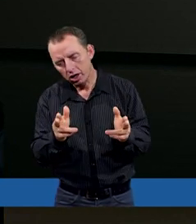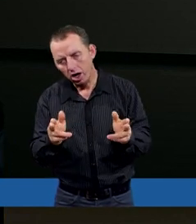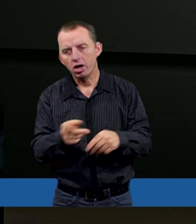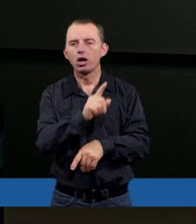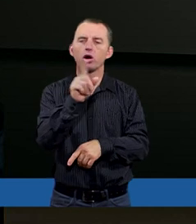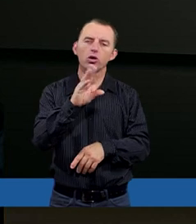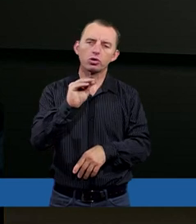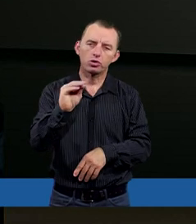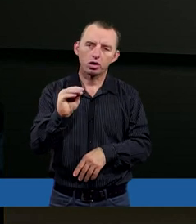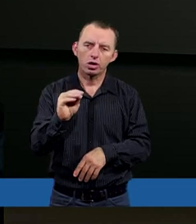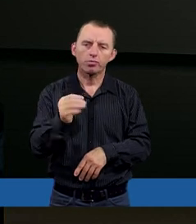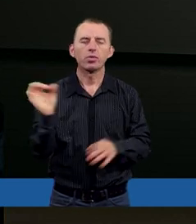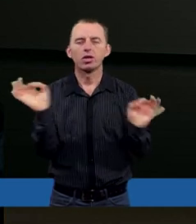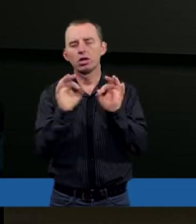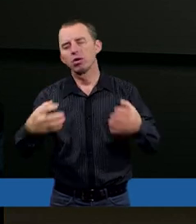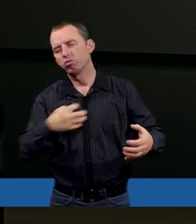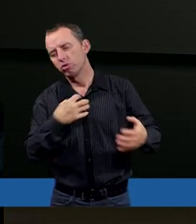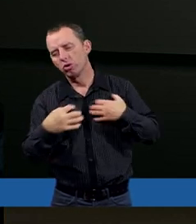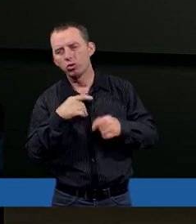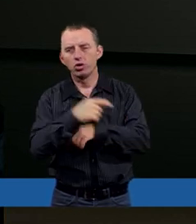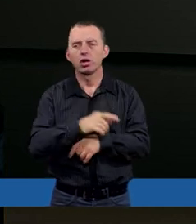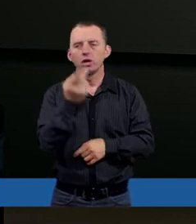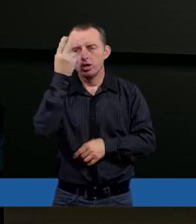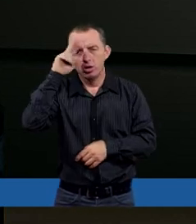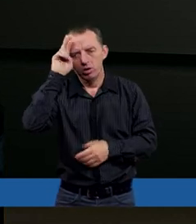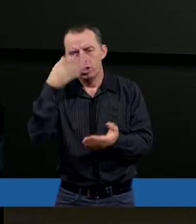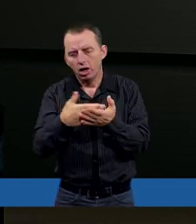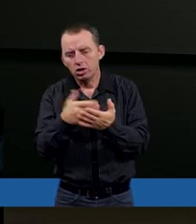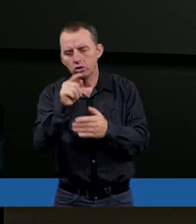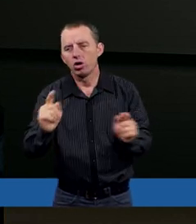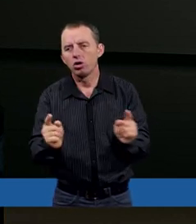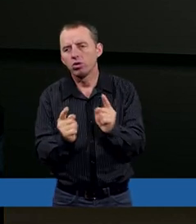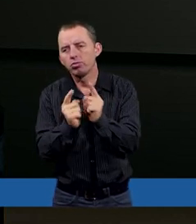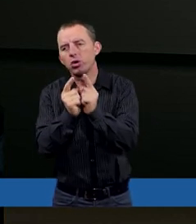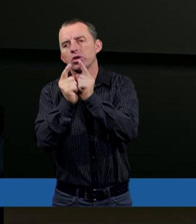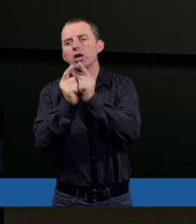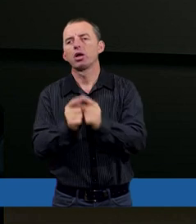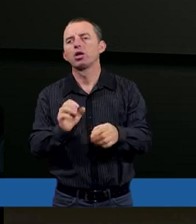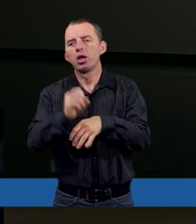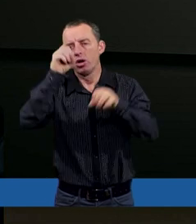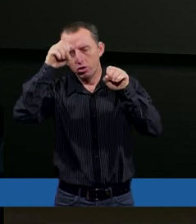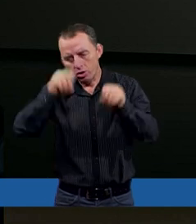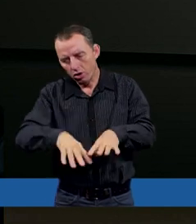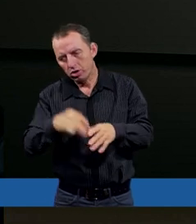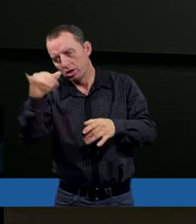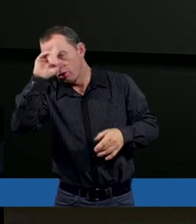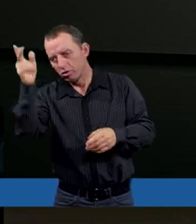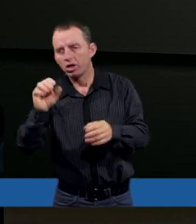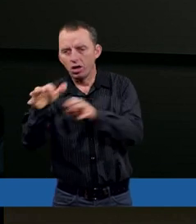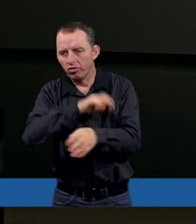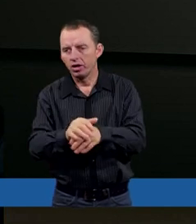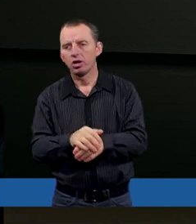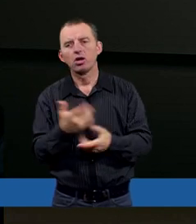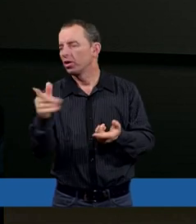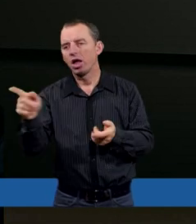straszne bóle go tam, prawda, toczą, że nie rozumie, dlaczego jego to spotkało, prawda, że jest tylu gorszych ludzi od niego na świecie i